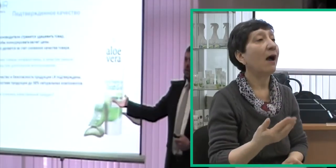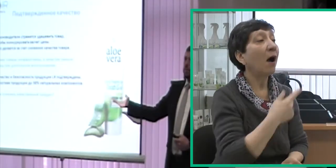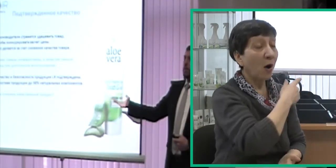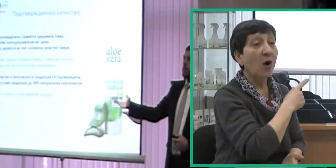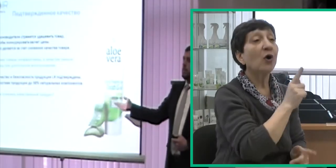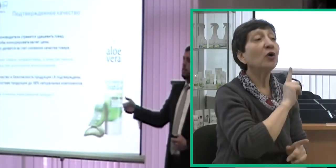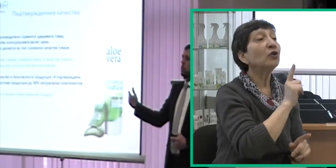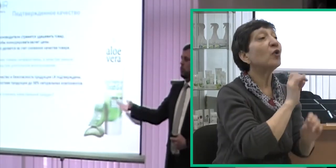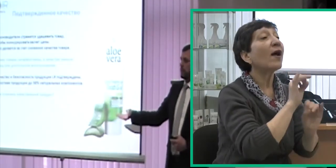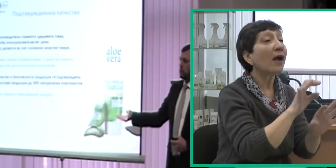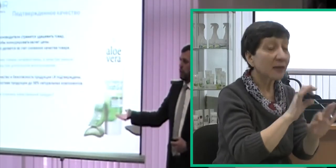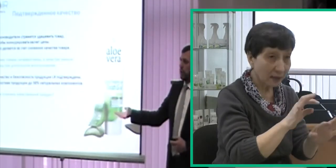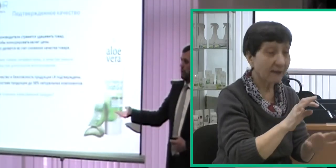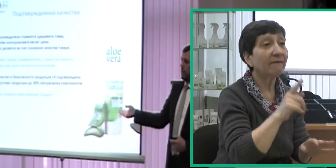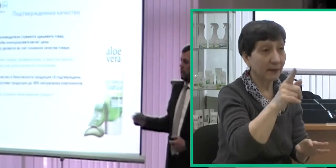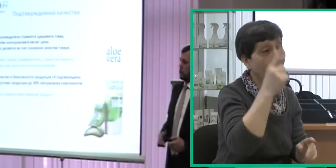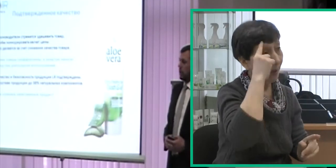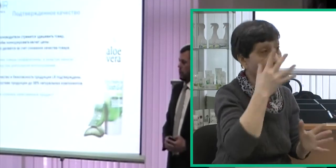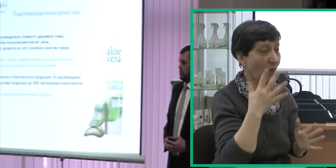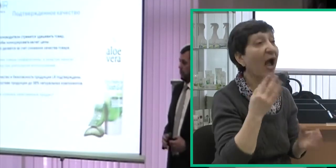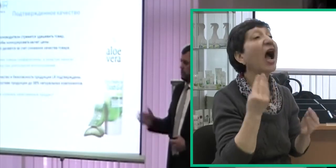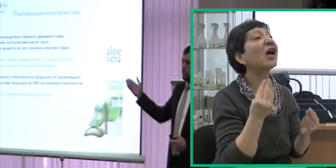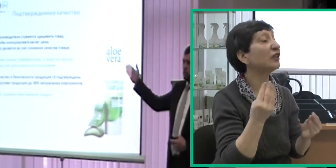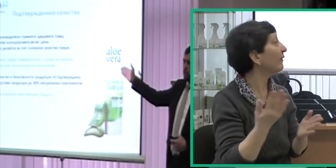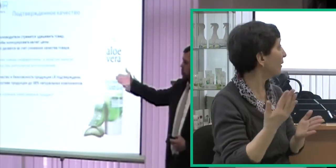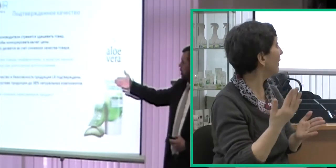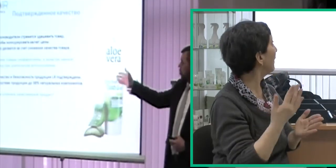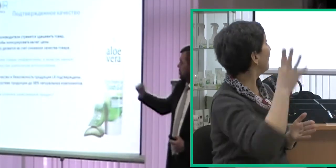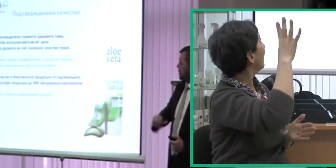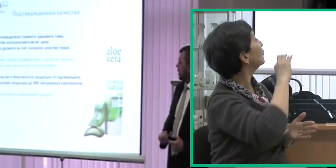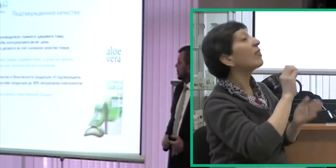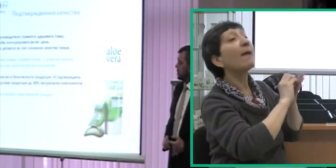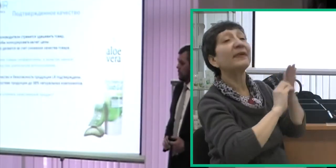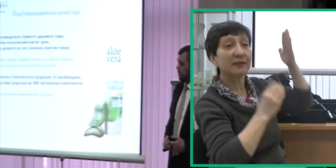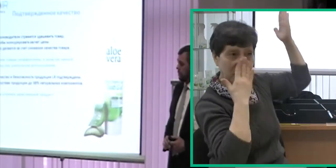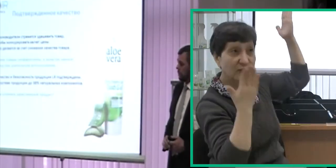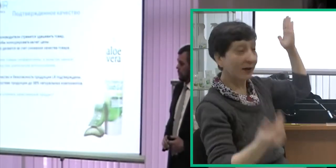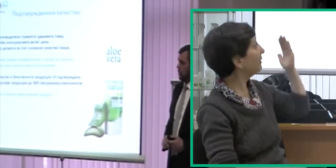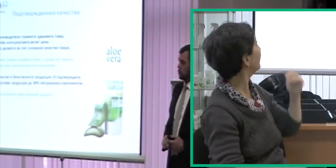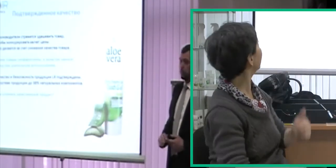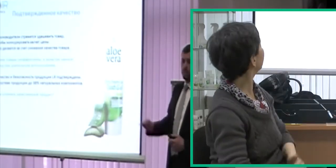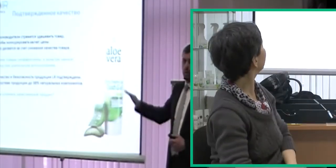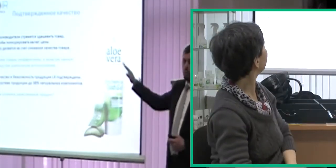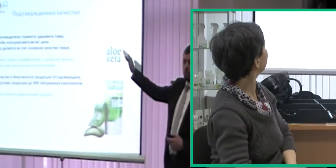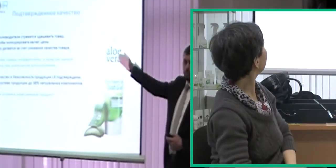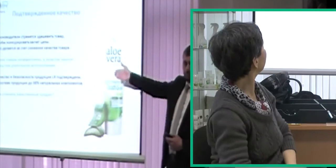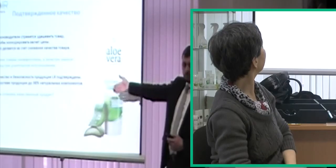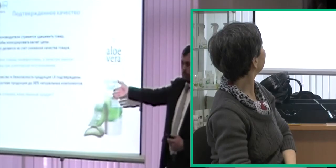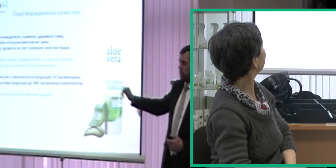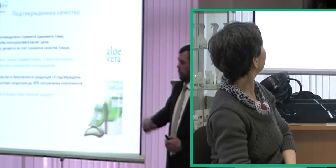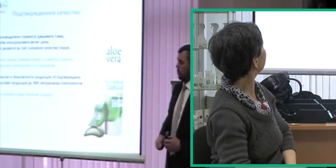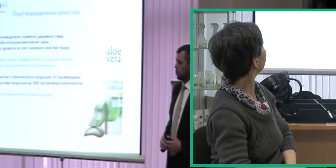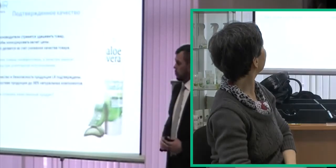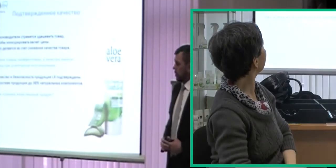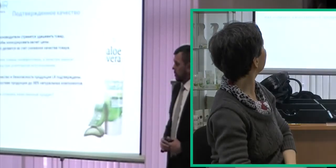расскажу, вы с этим согласитесь, тоже подтверждает наше качество. Вы все можете прочитать, что здесь написано, чтобы мы не будем